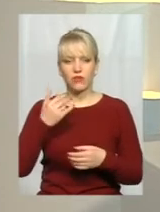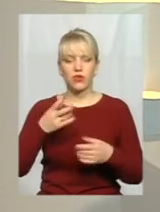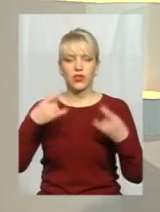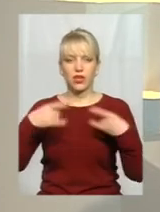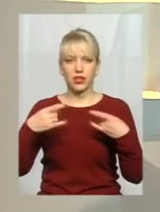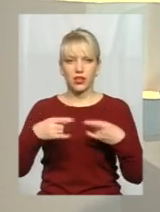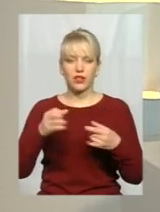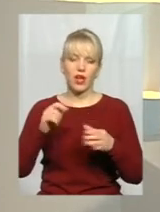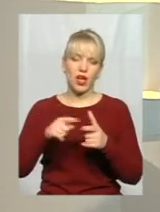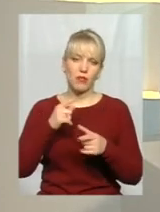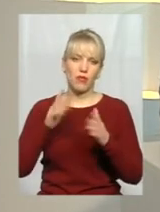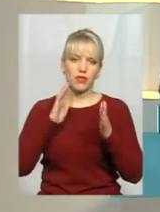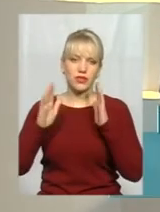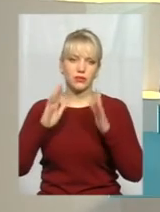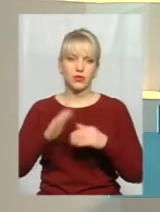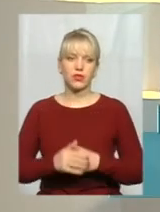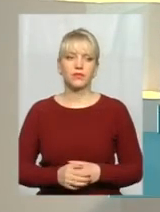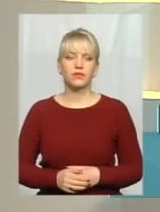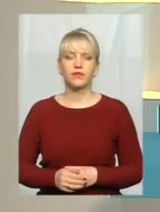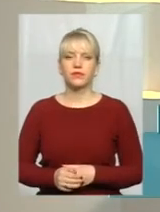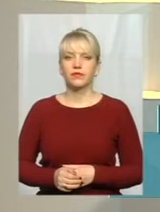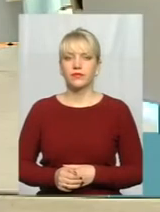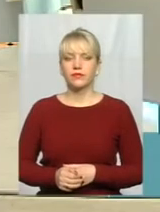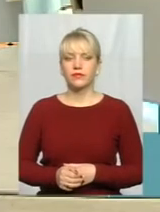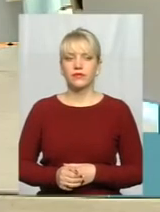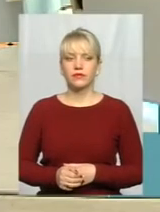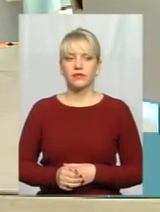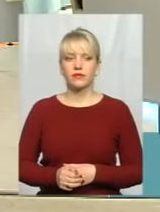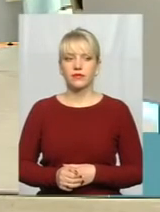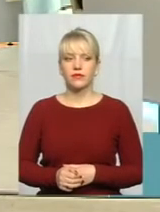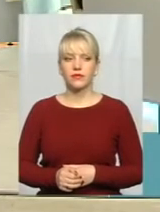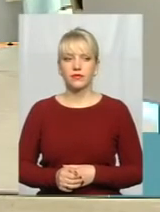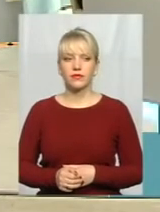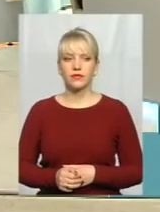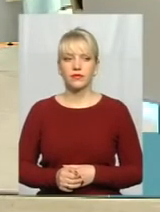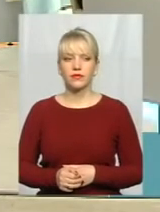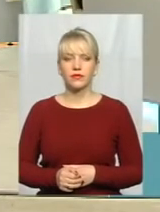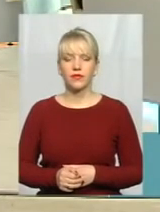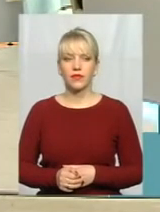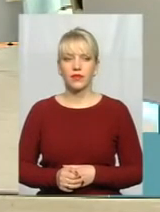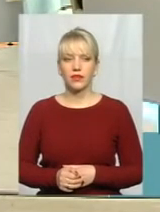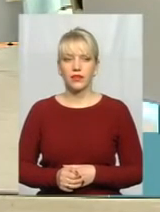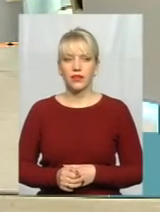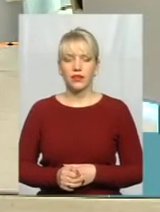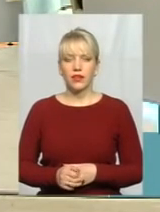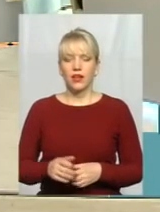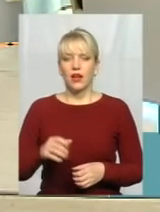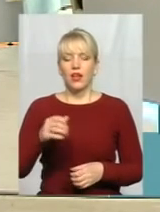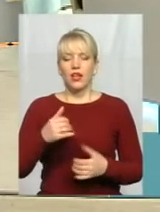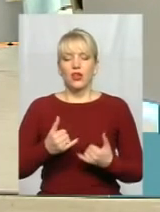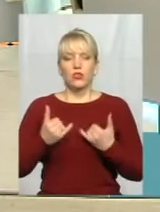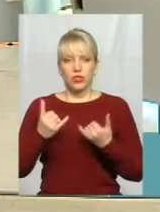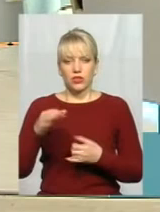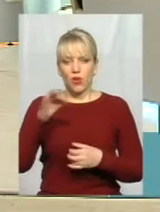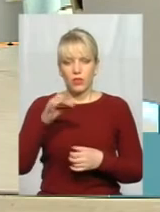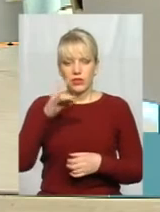трансляція. Можете ставити свої питання там. Пане Юрій, прокомментуйте. Ну, ви знаєте, до честі голови обласної ради, він всіляко